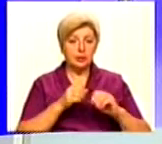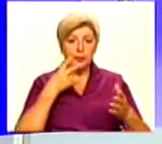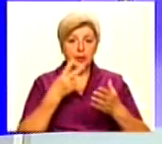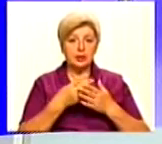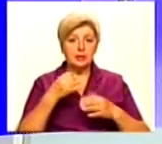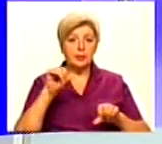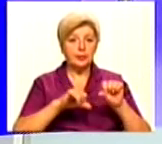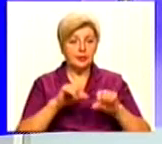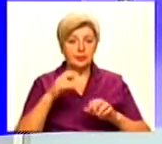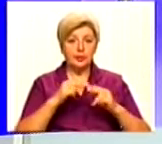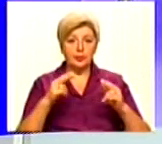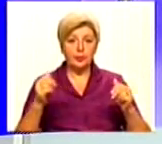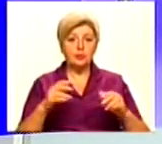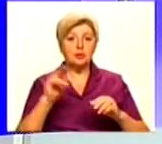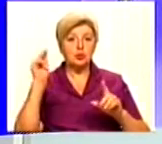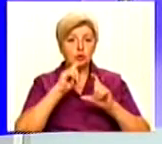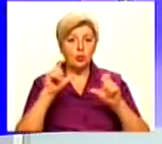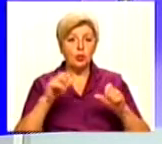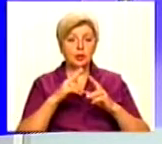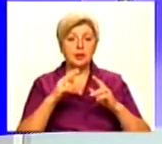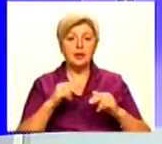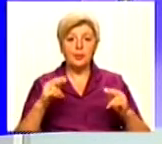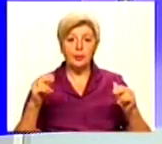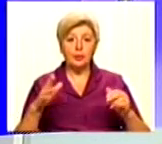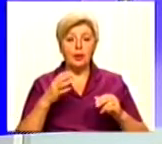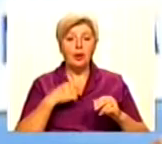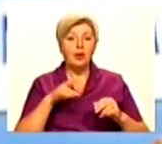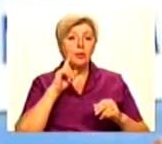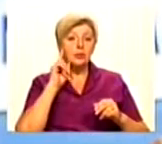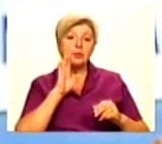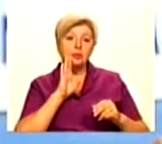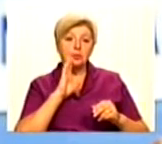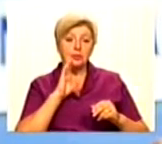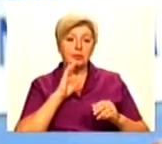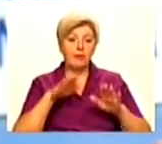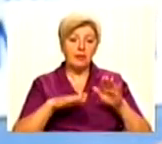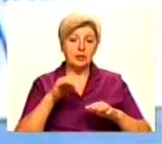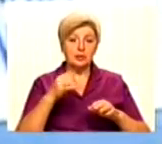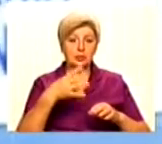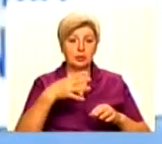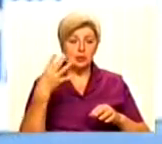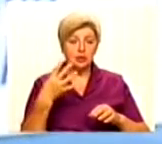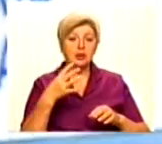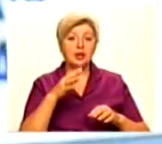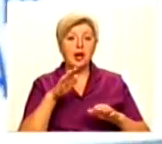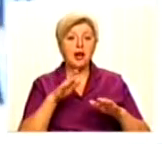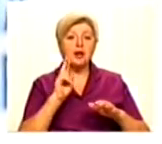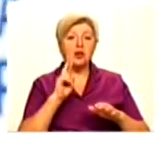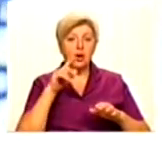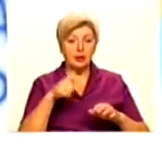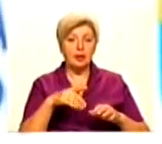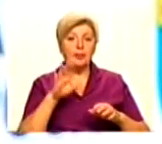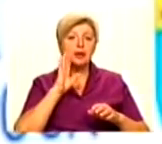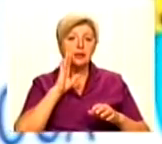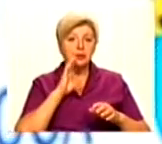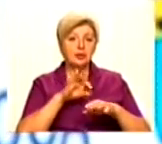і представники Дніпровської школи дзюдо. У юніорок золоту у вазі 44 кілограми виграла Катерина Саблєва. Дзюдоїстка